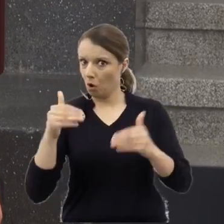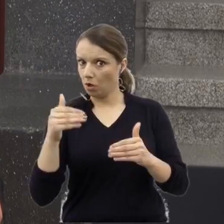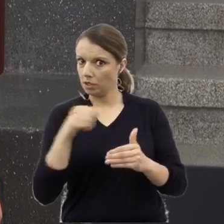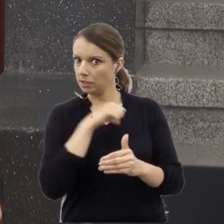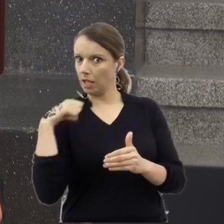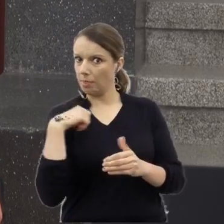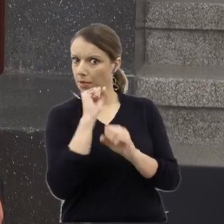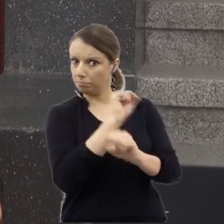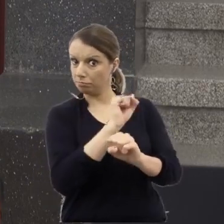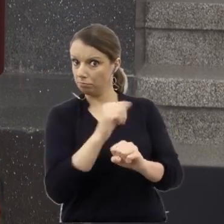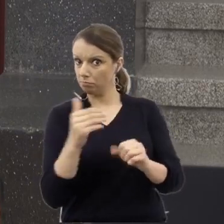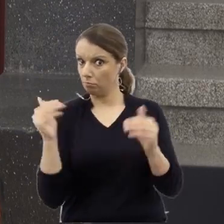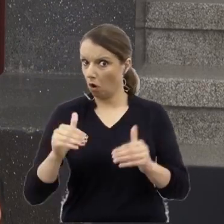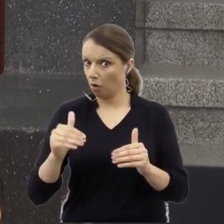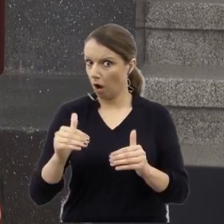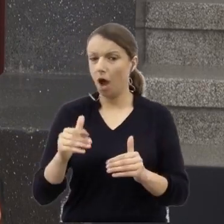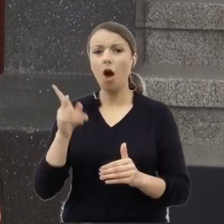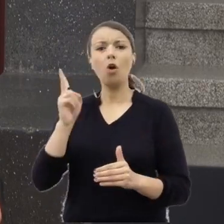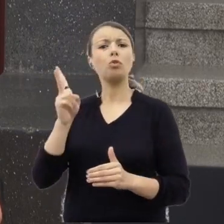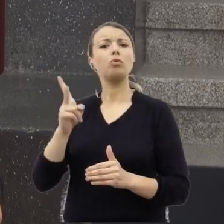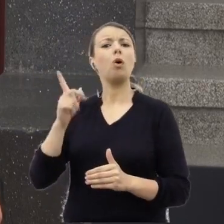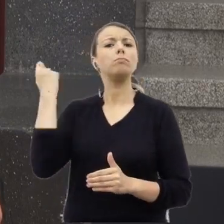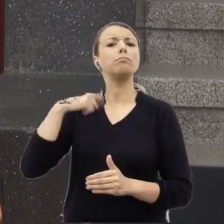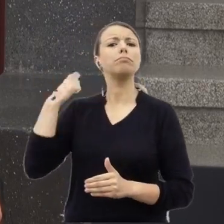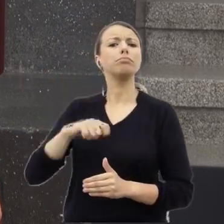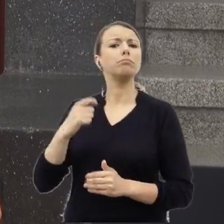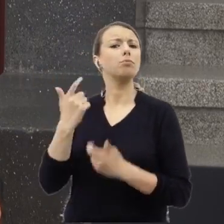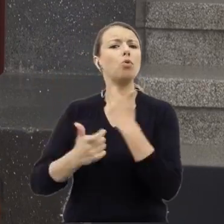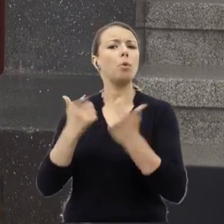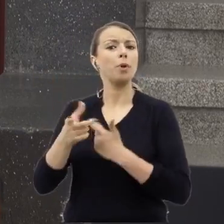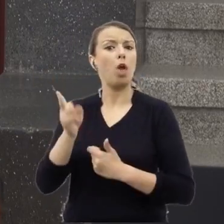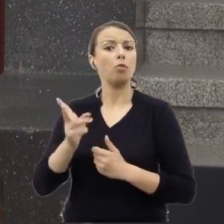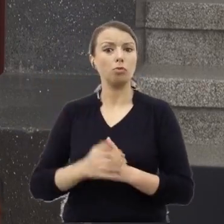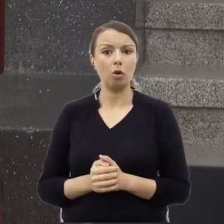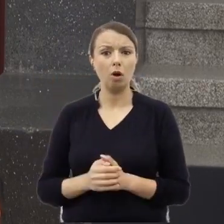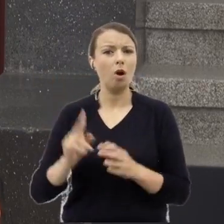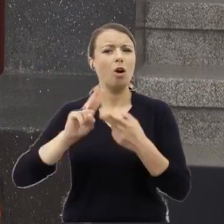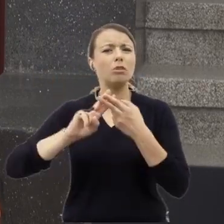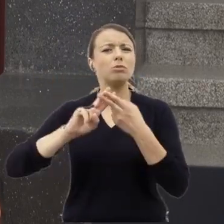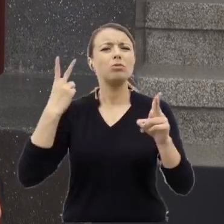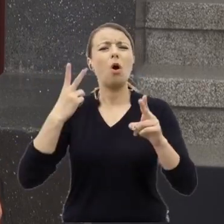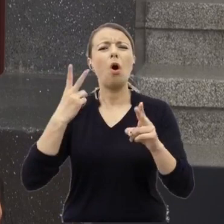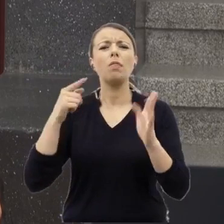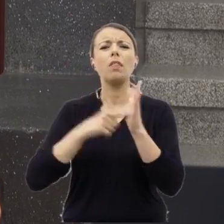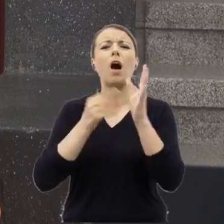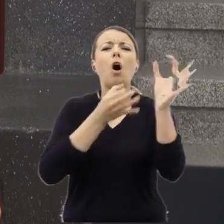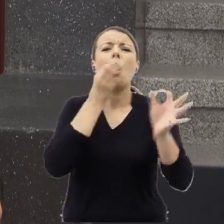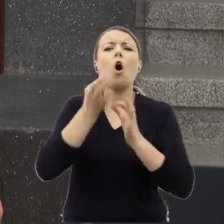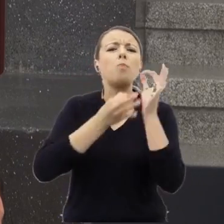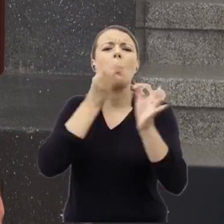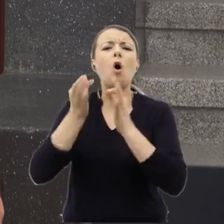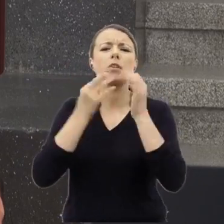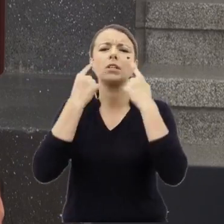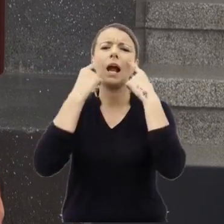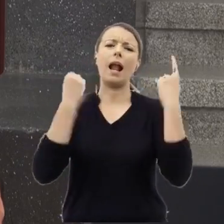sprawcy, skąd wzięła się ta legenda o porywaniu dzieci przez Żydów